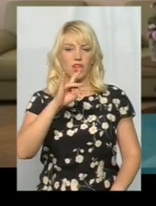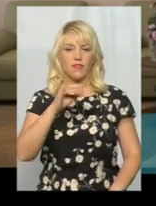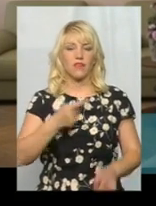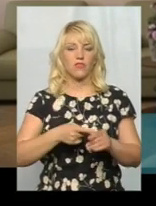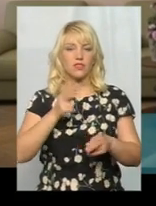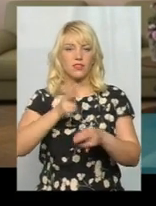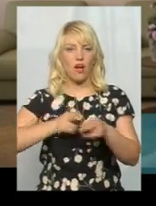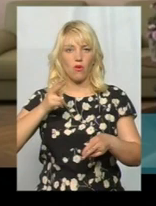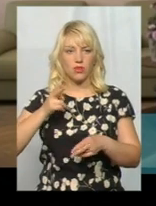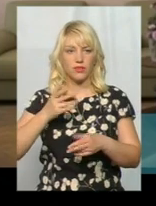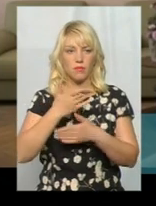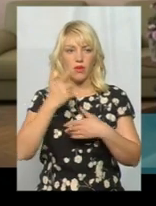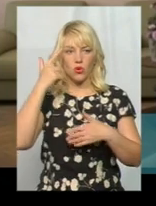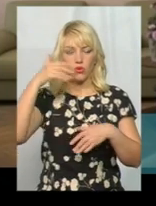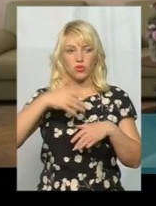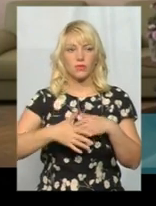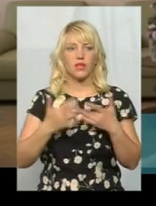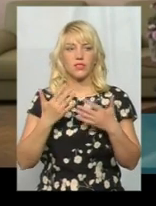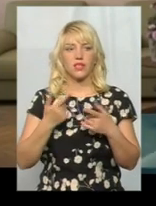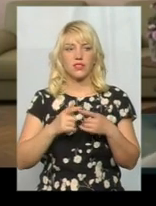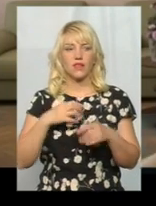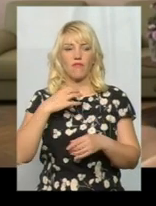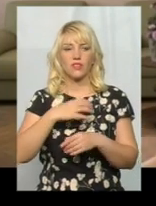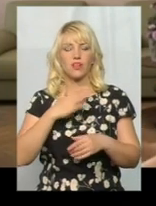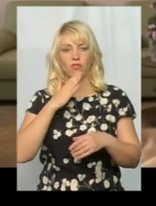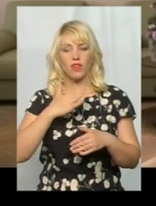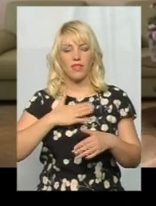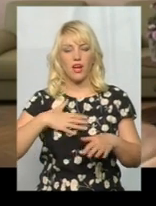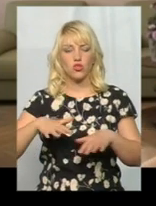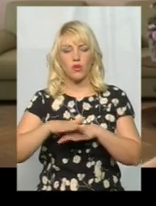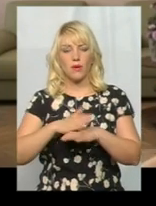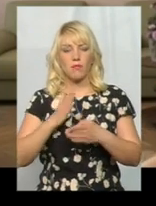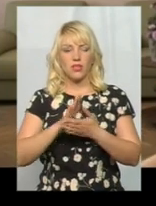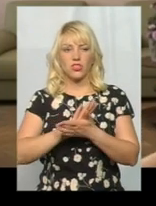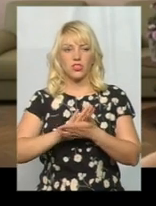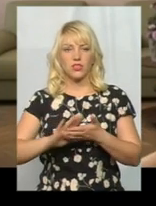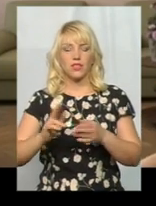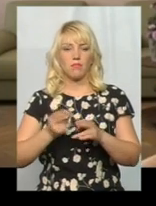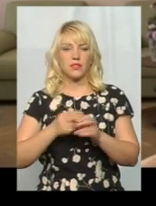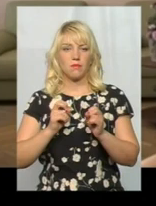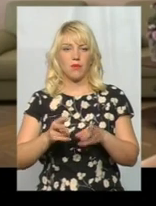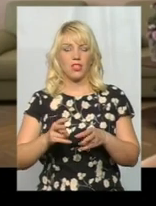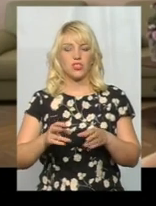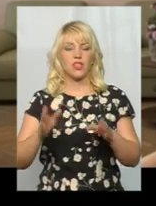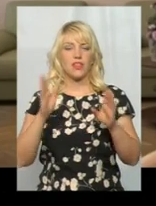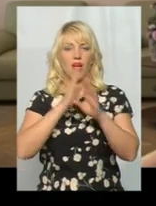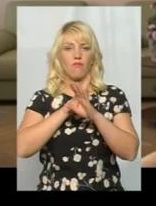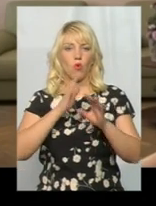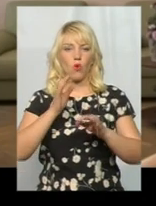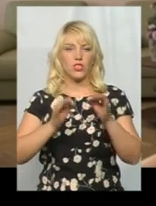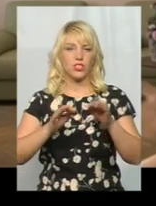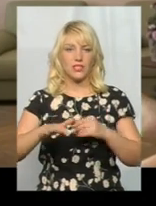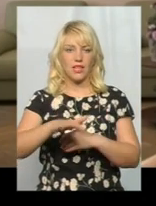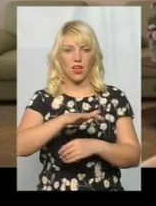розуміємо, і розуміємо, наскільки це важливо для нашої громади, мати чисте, безпечне навколишнє середовище. І